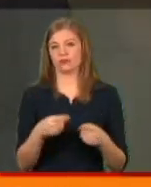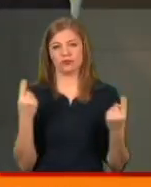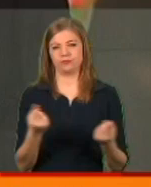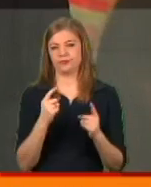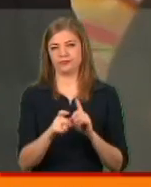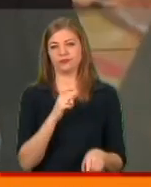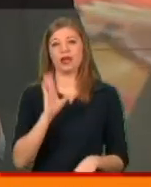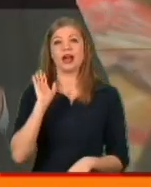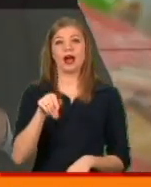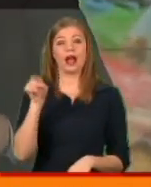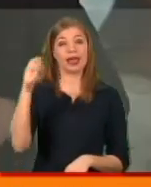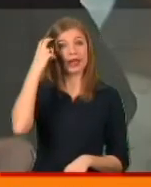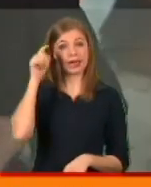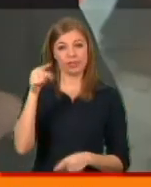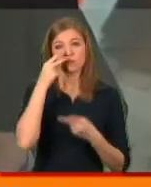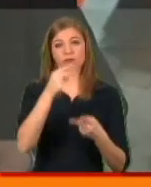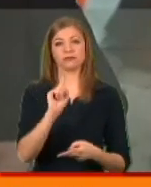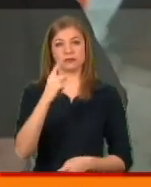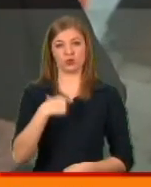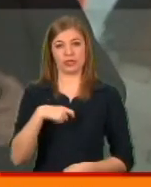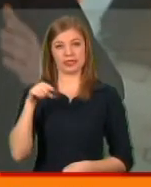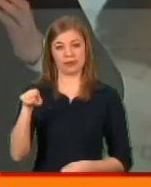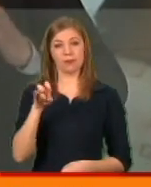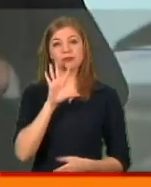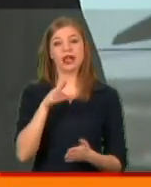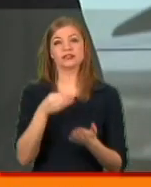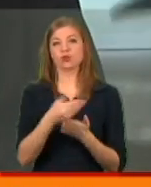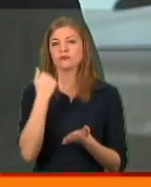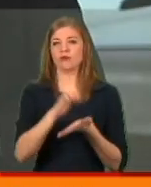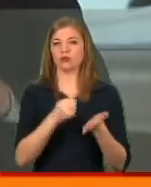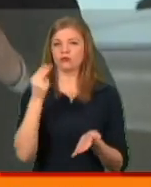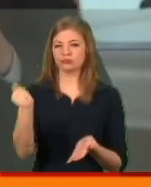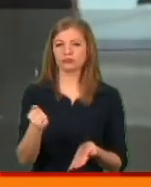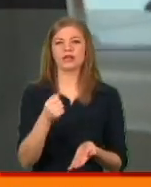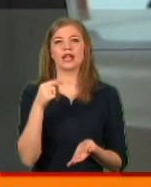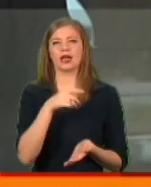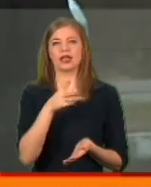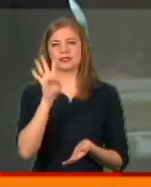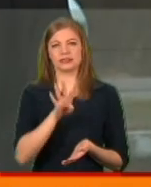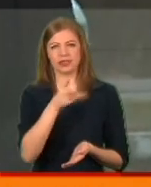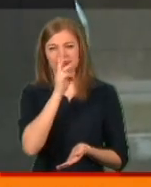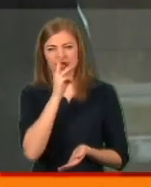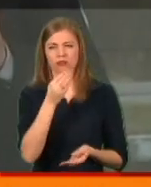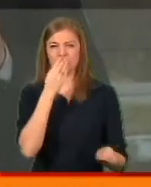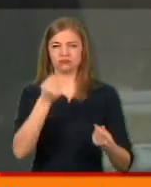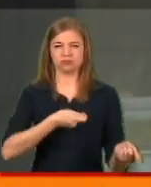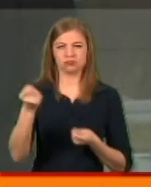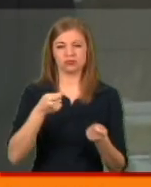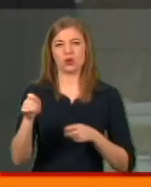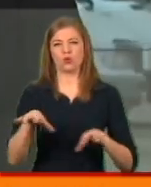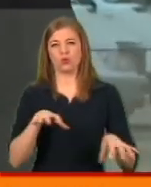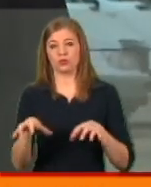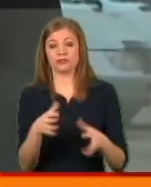відповідь. Нехай Київ подивиться спершу на себе. На свої несплачені податки, на свої сірі зарплати, офшори, урядників